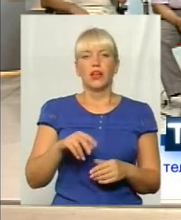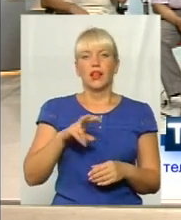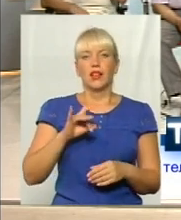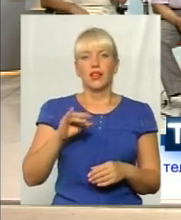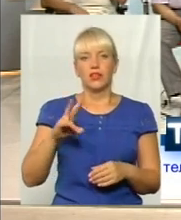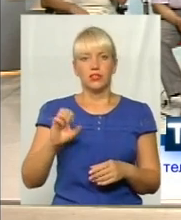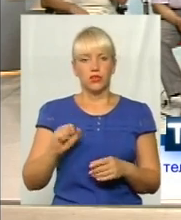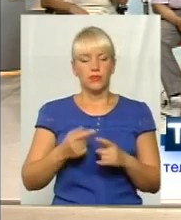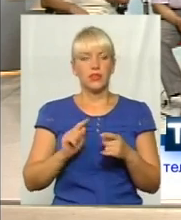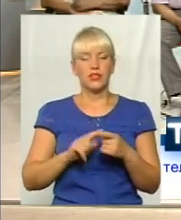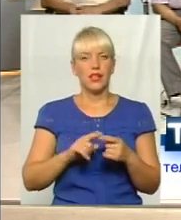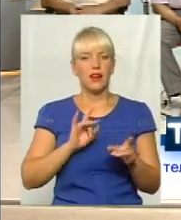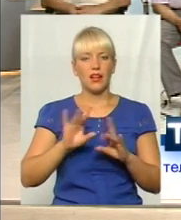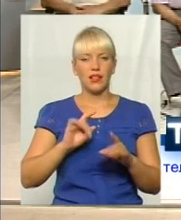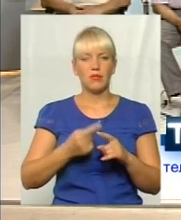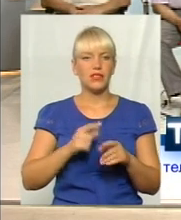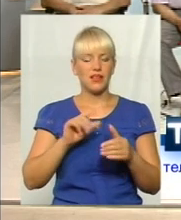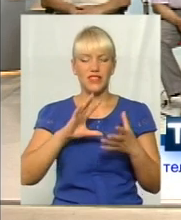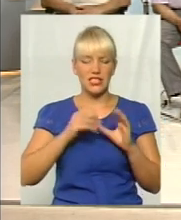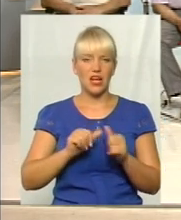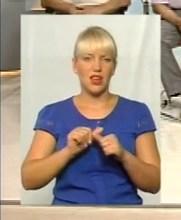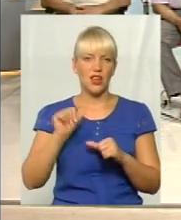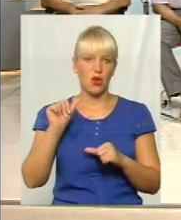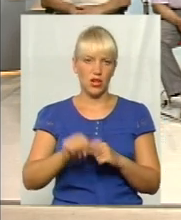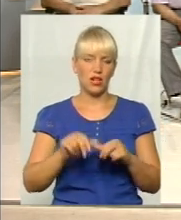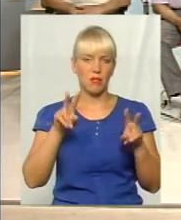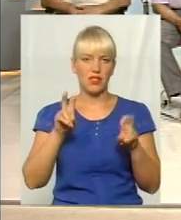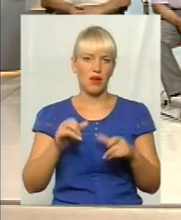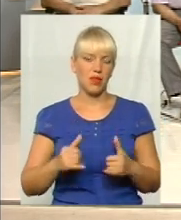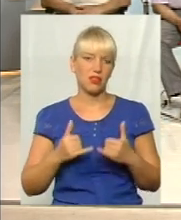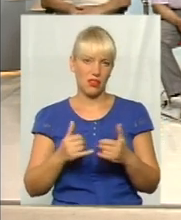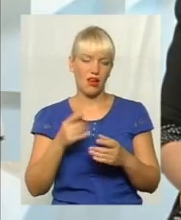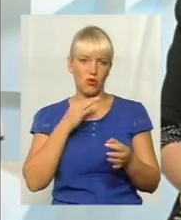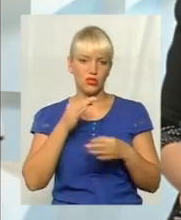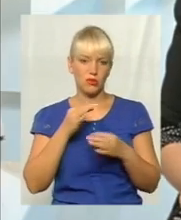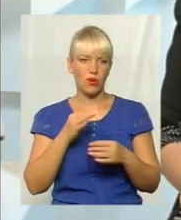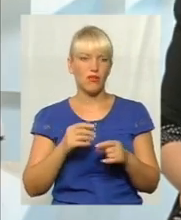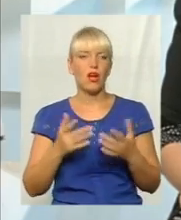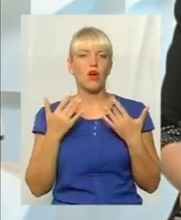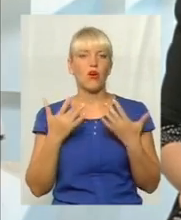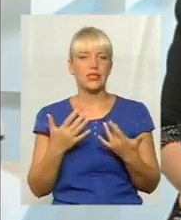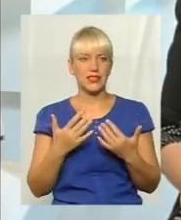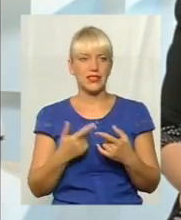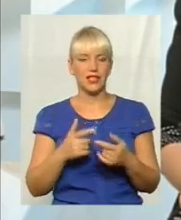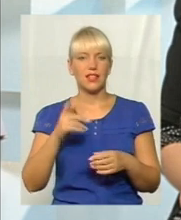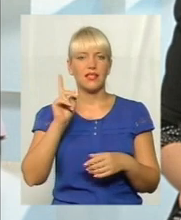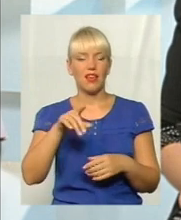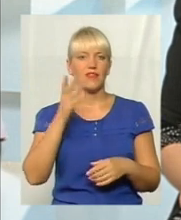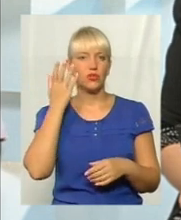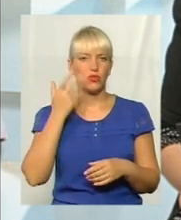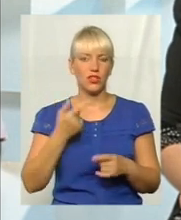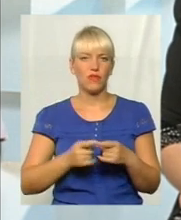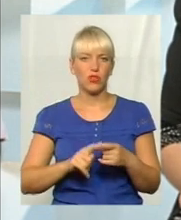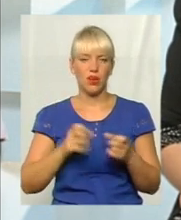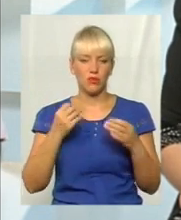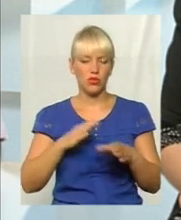реклама – це взагалі, напевно, така окрема тема для розмови, оскільки навіть коли вона просто